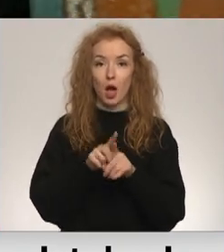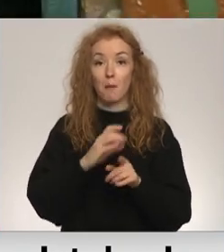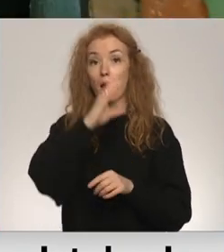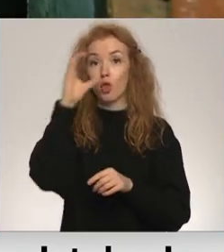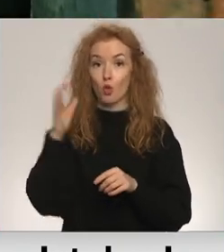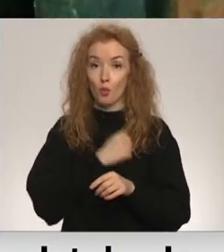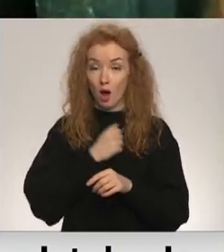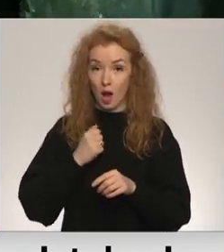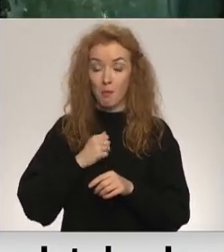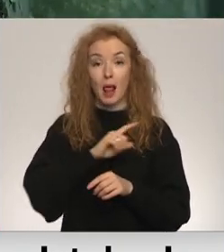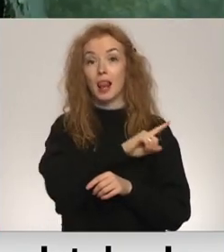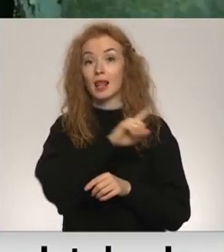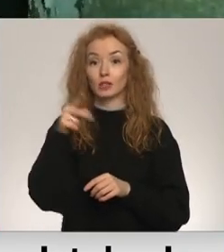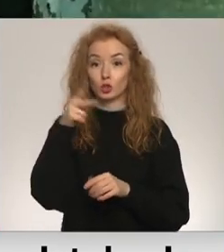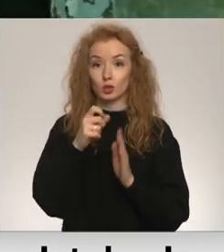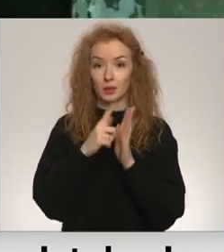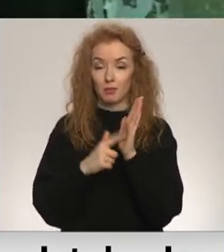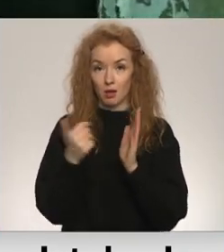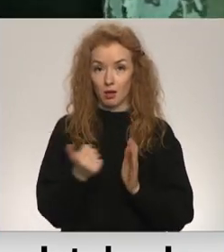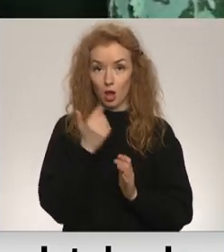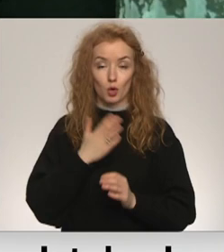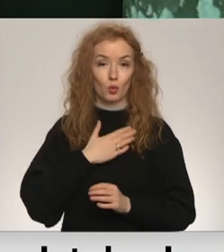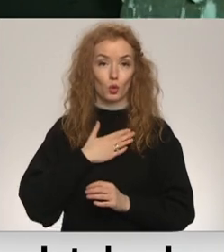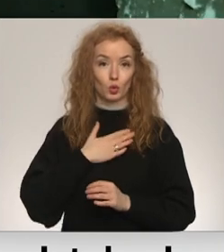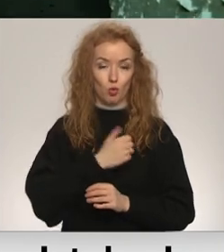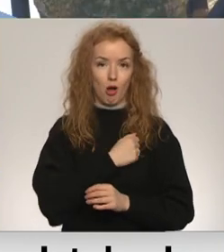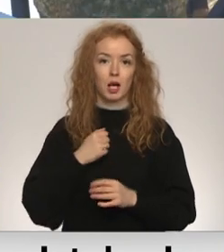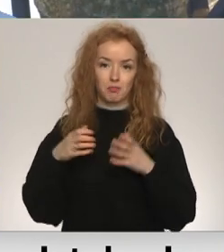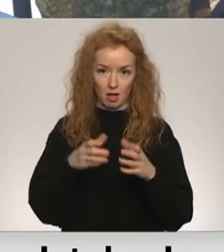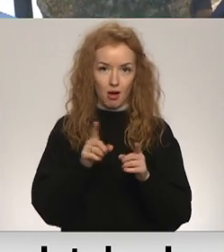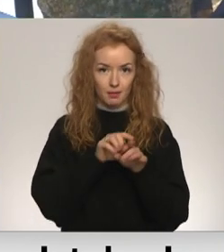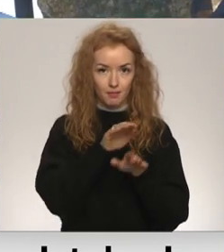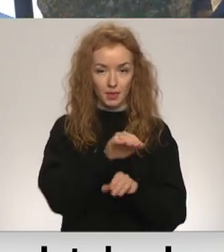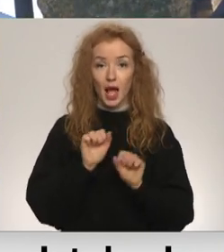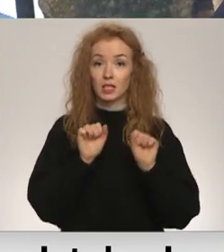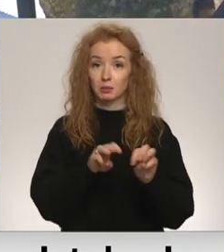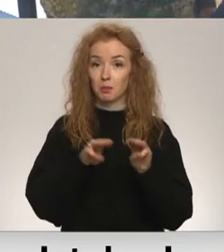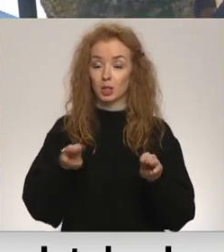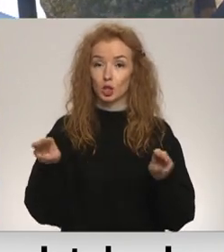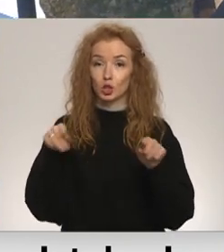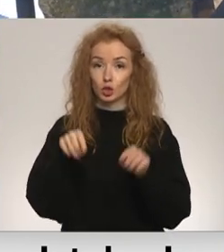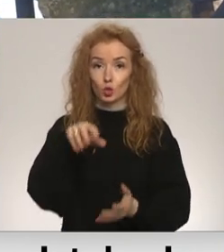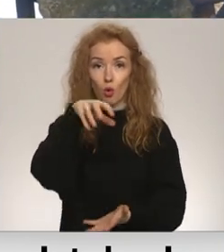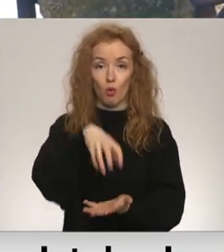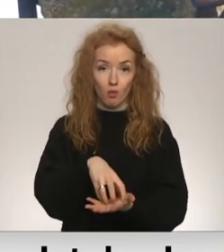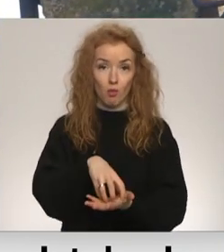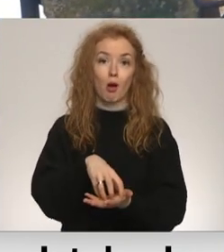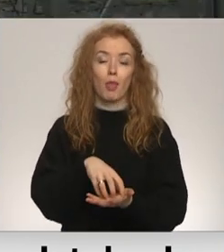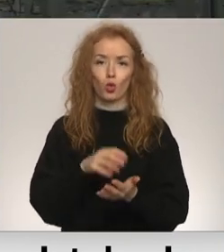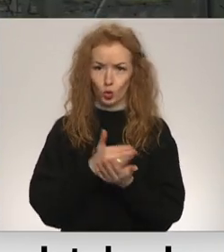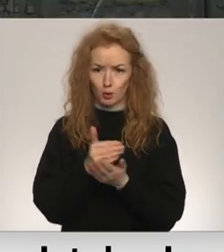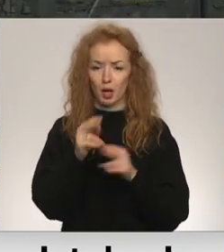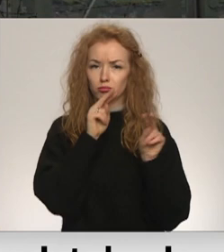tam līdz 2017. gadam mūsu nacionālai bruņotie spēki. Aizsardzības ministrīša objekta Bāgo ielā turpina